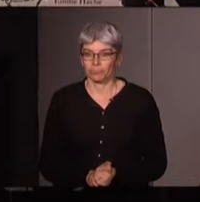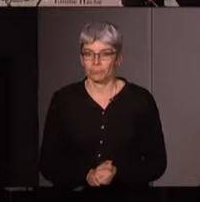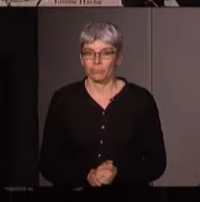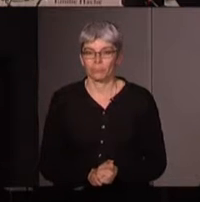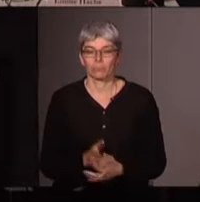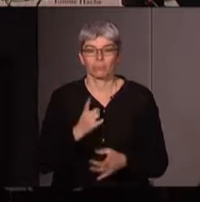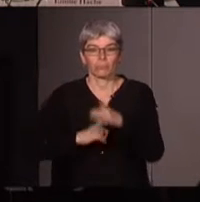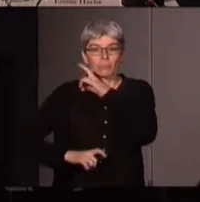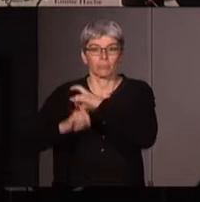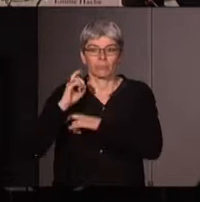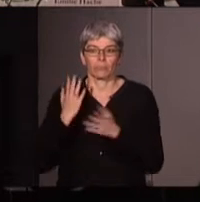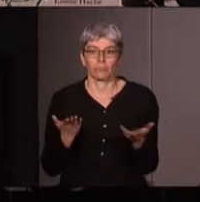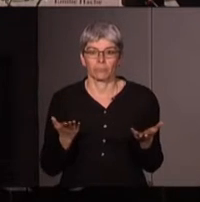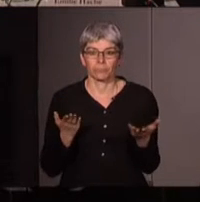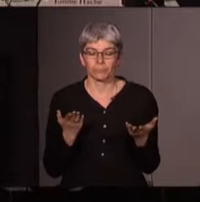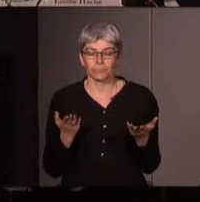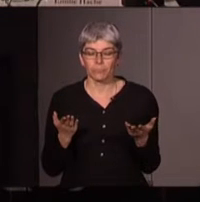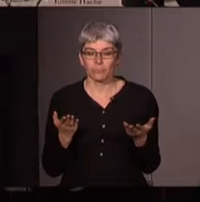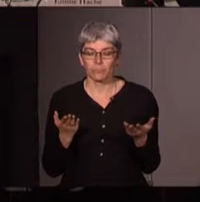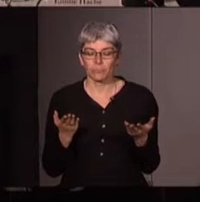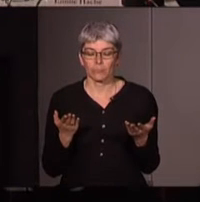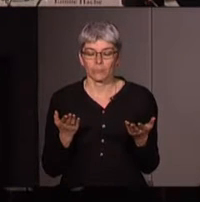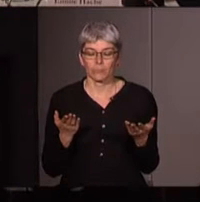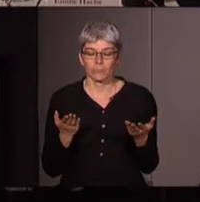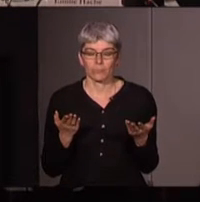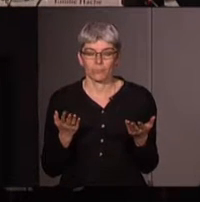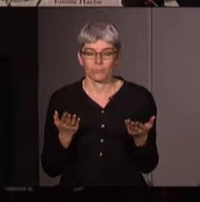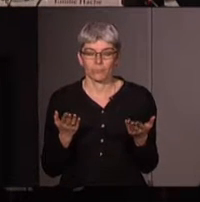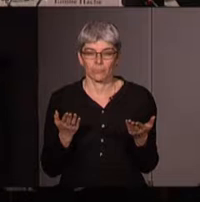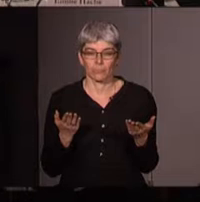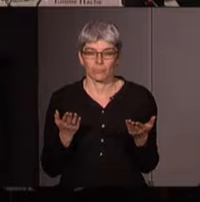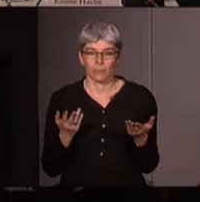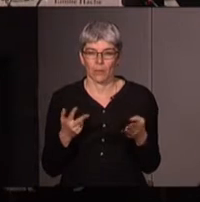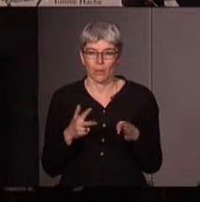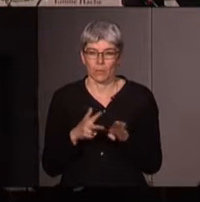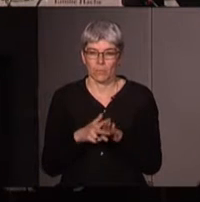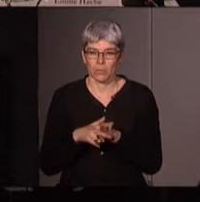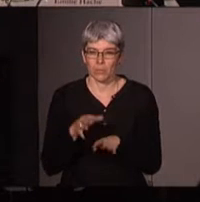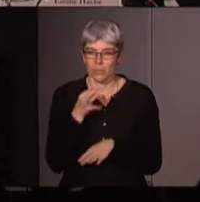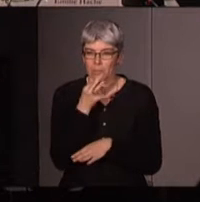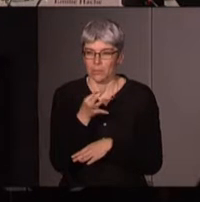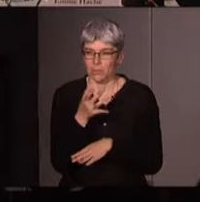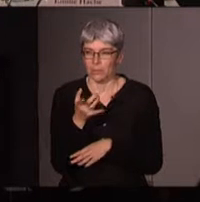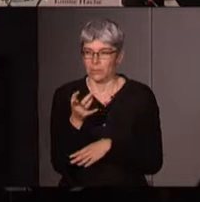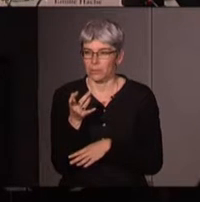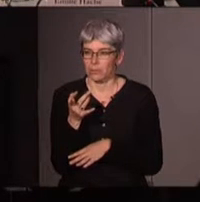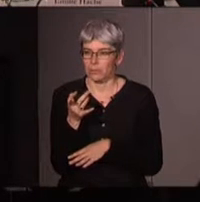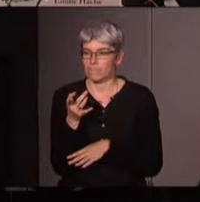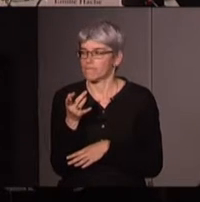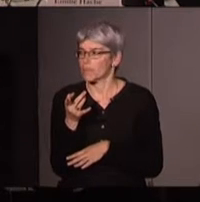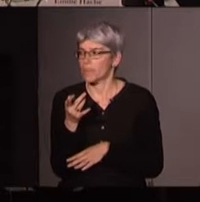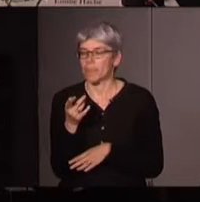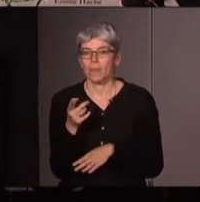je reviens en fait sur ce que l'IA avait commencé à dire quand on vous l'avez réutilisé à nouveau ce terme d